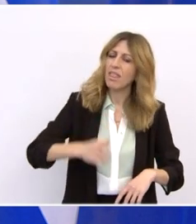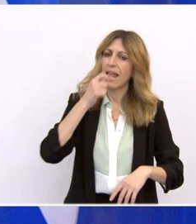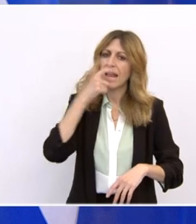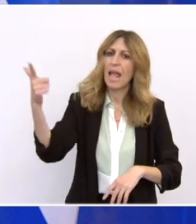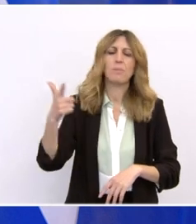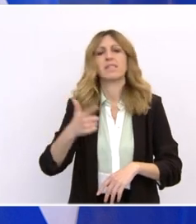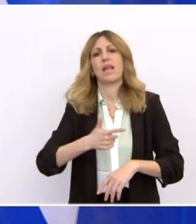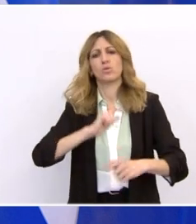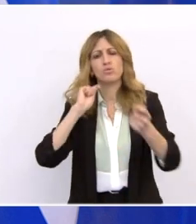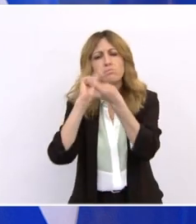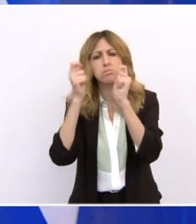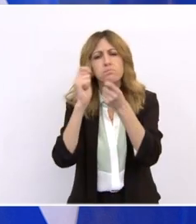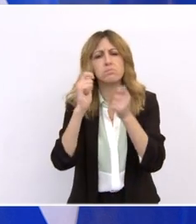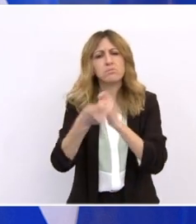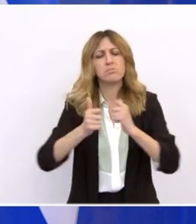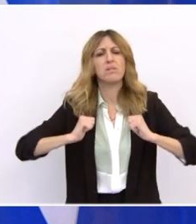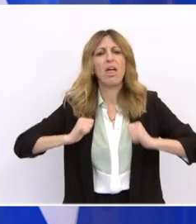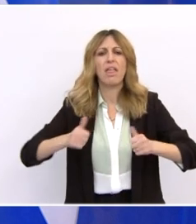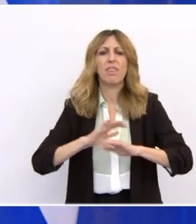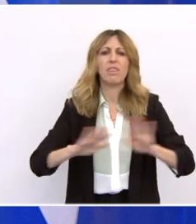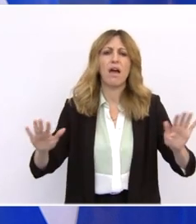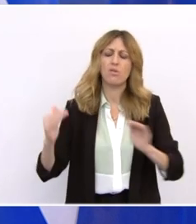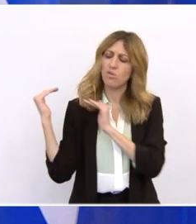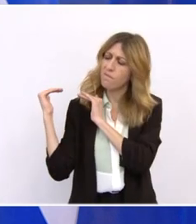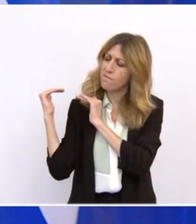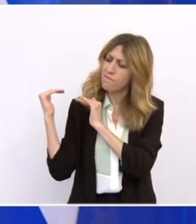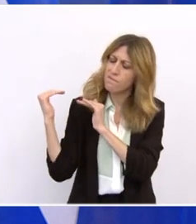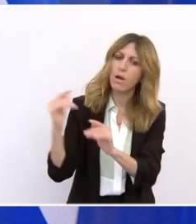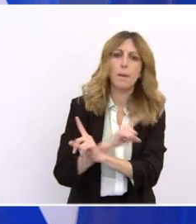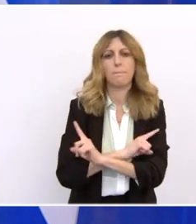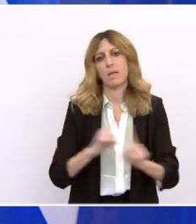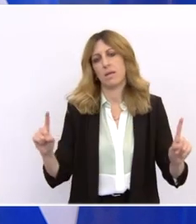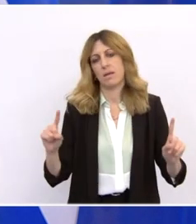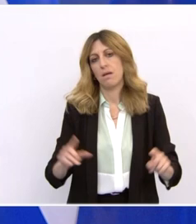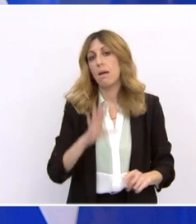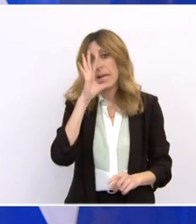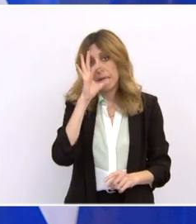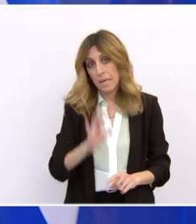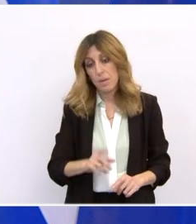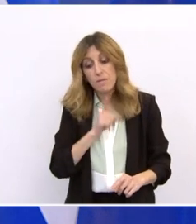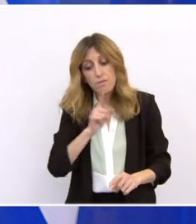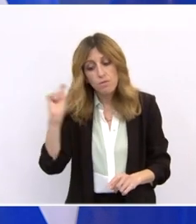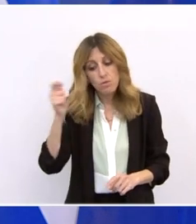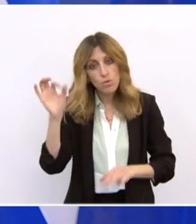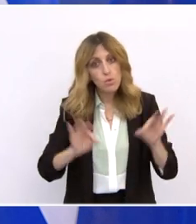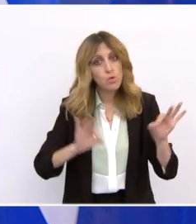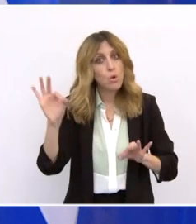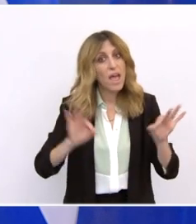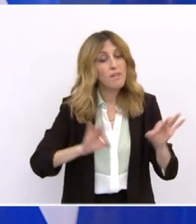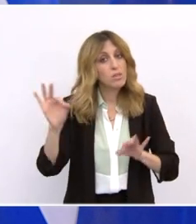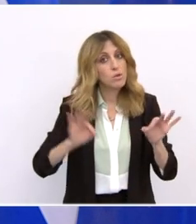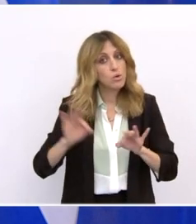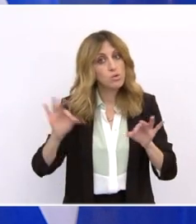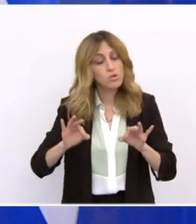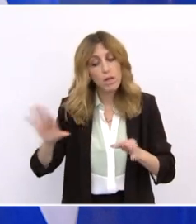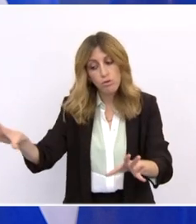ύστερα από πολλά χρόνια, ένα πραγματικά εθνικό σχέδιο το οποίο έρχεται και πατάει και πάνω στις προτάσεις της Επιτροπής Ψαρύδη,